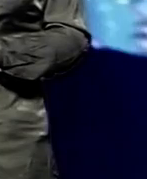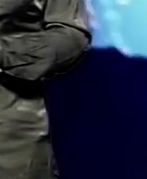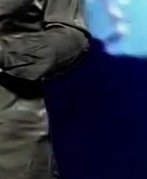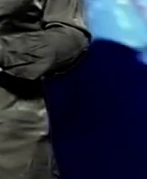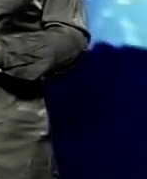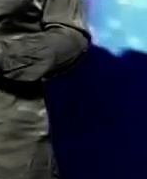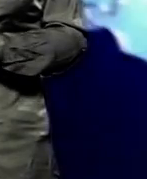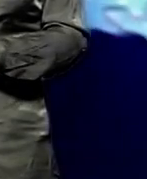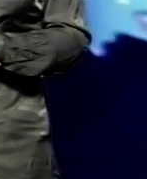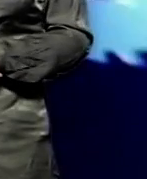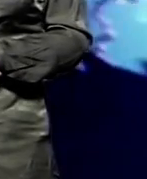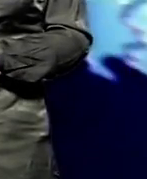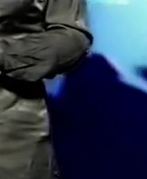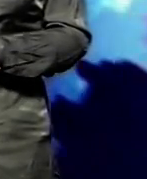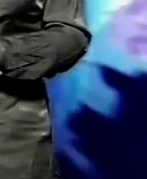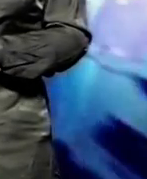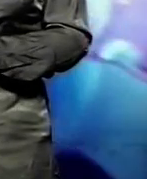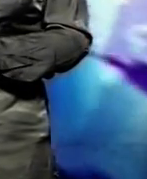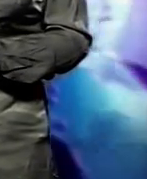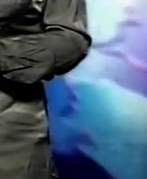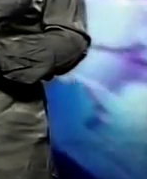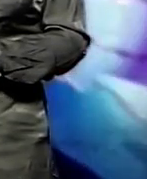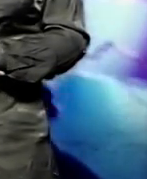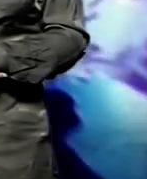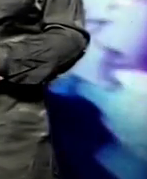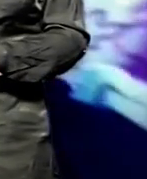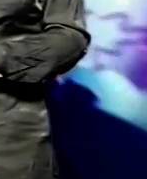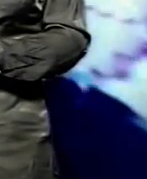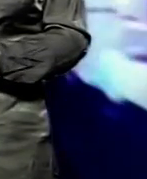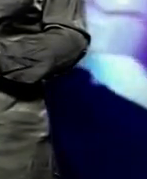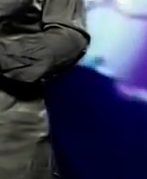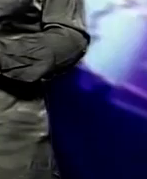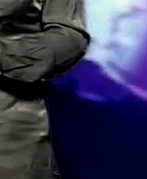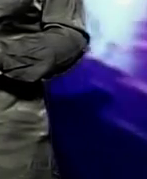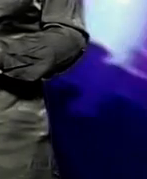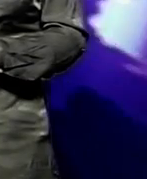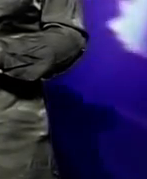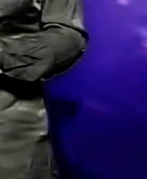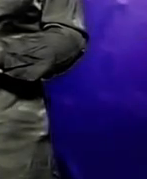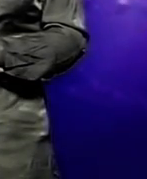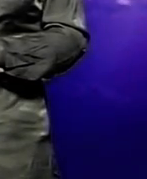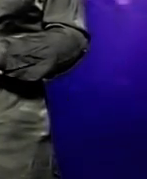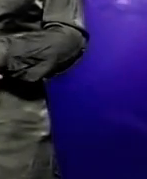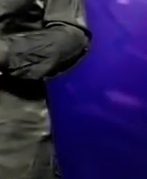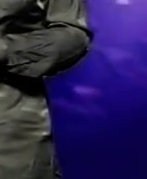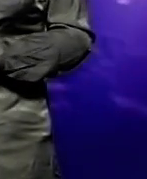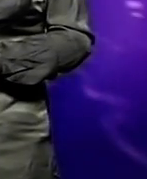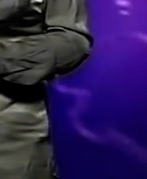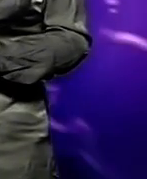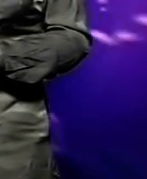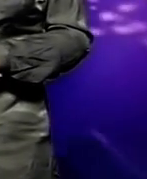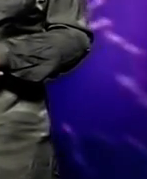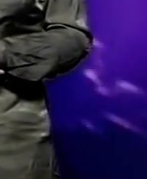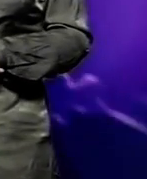день – мінус 5, мінус 7 градусів морозу. Радіаційний фон по місту становить 13,6 мікрорентген на годину. Це вся